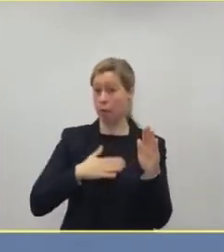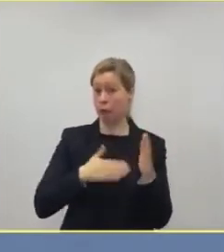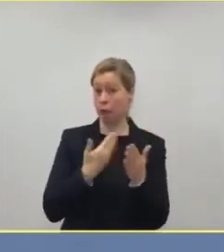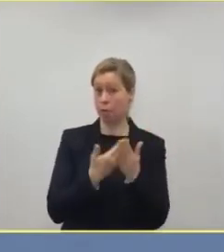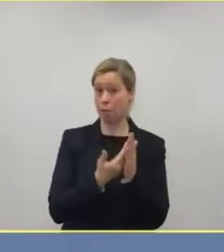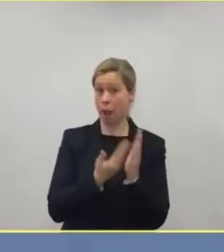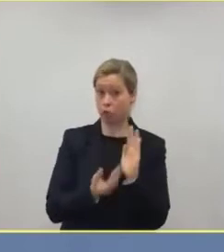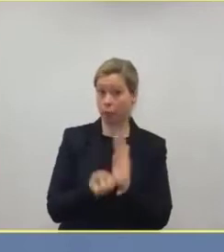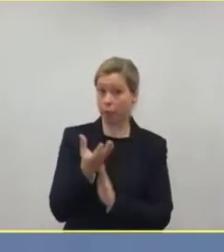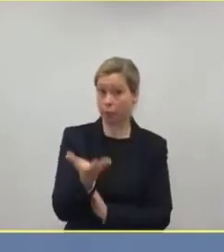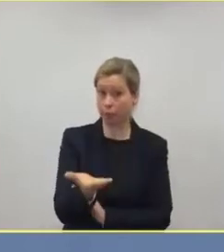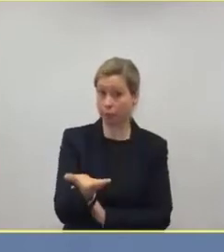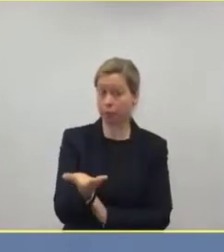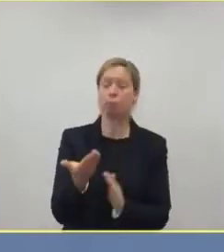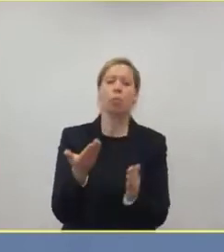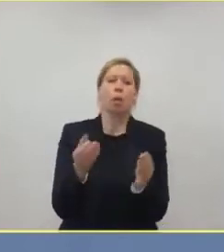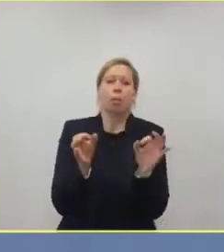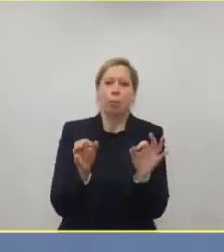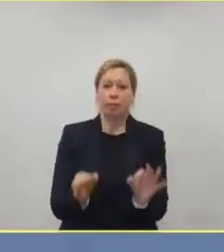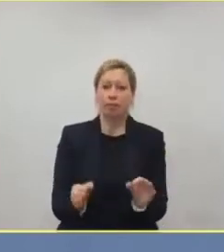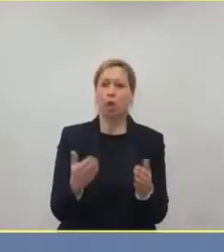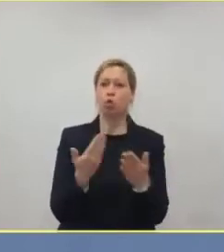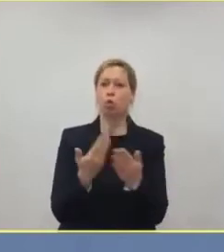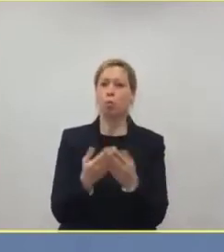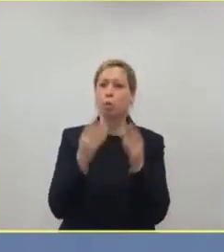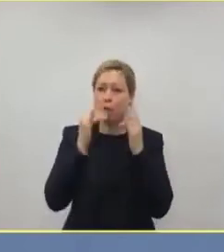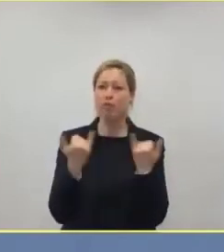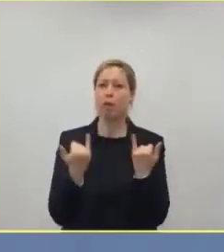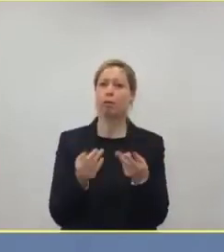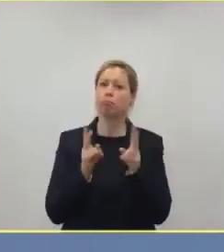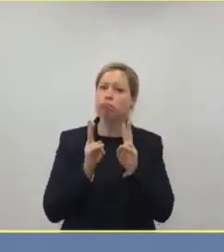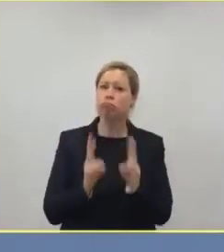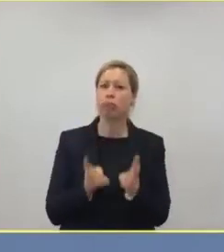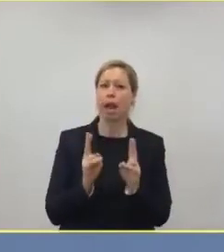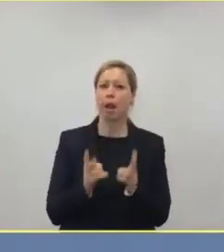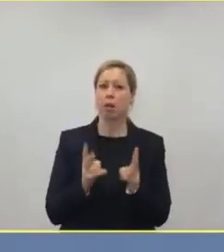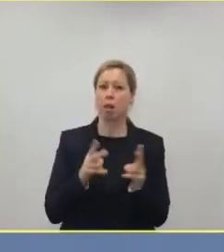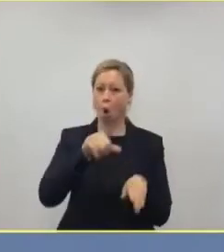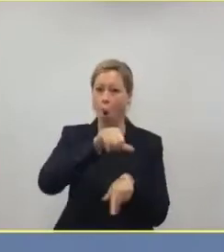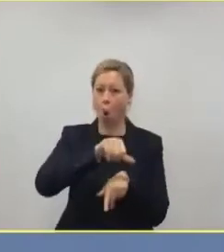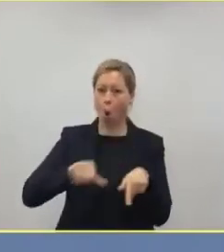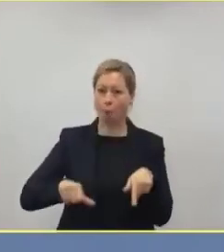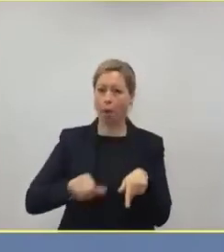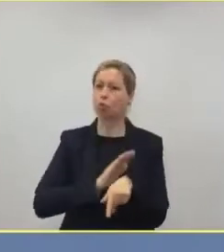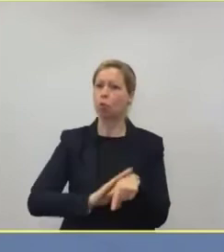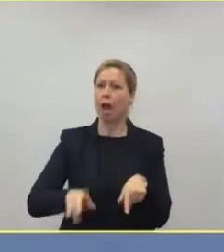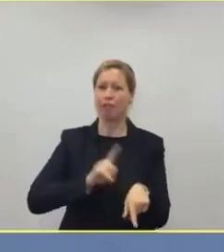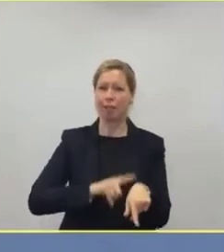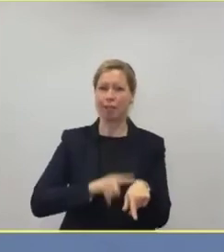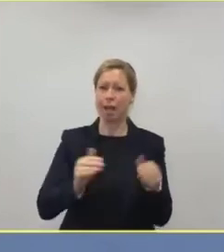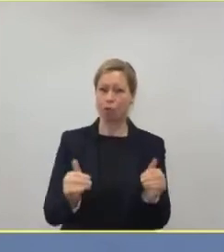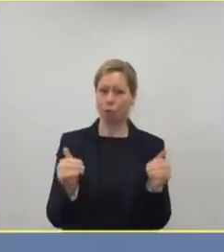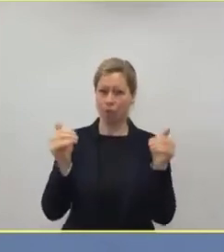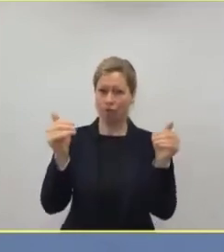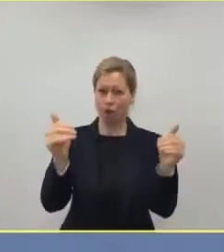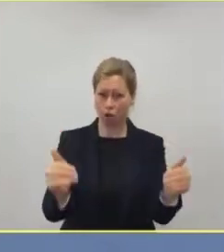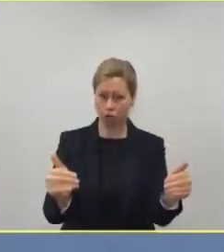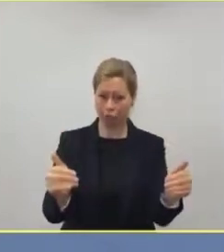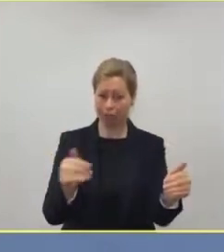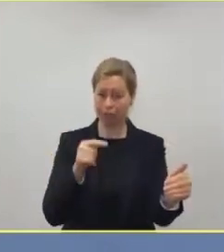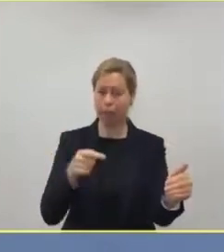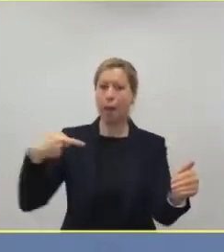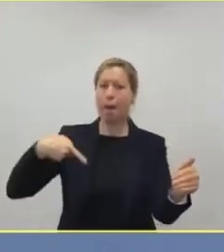Regeloperationen absetzen und verschieben auf einen späteren Zeitpunkt, setzen Sie automatisch